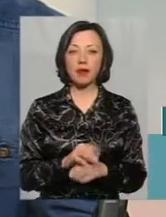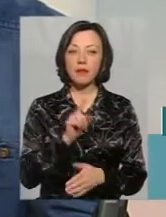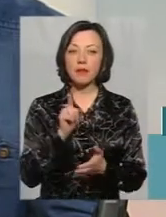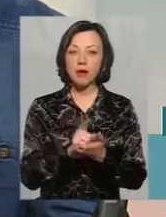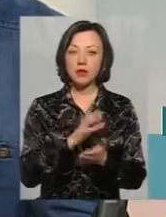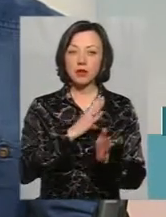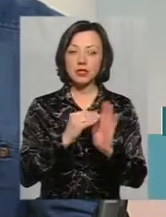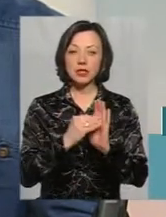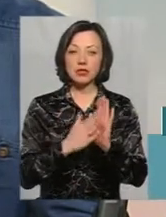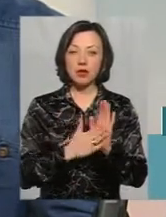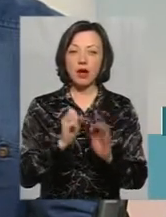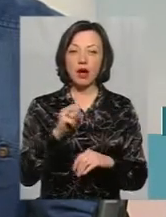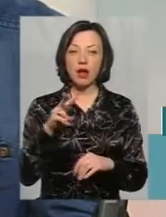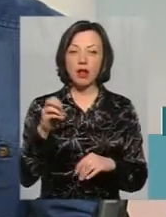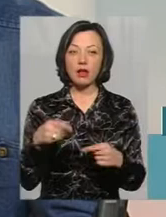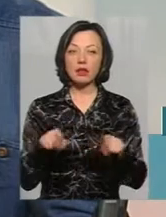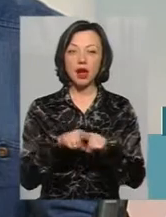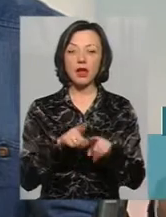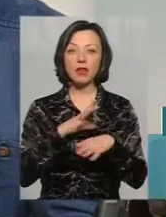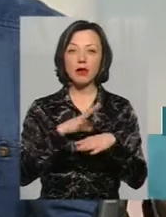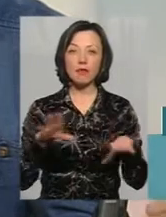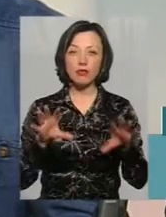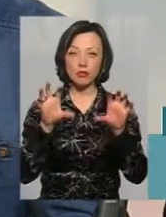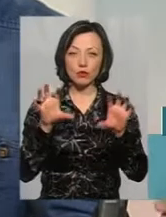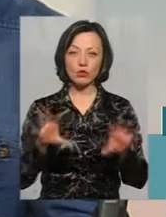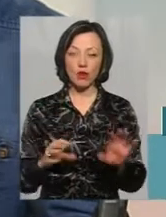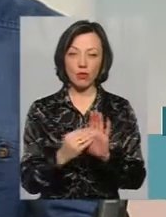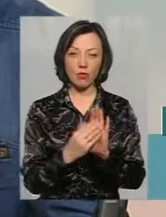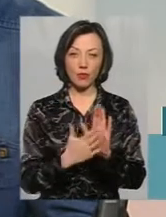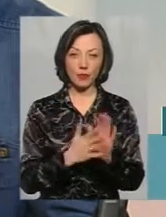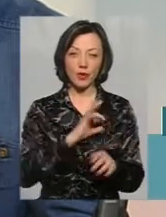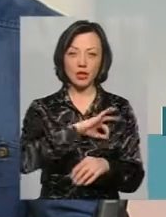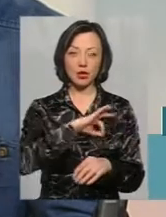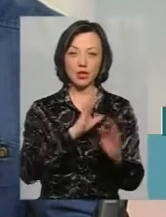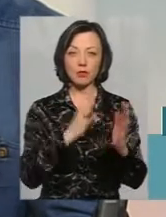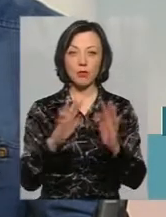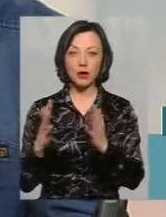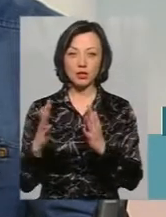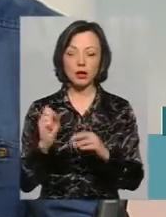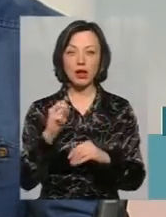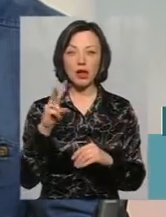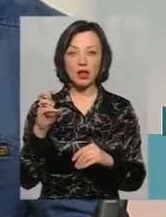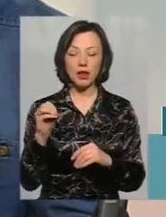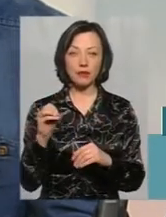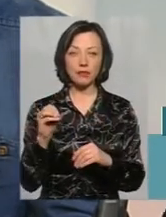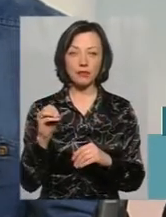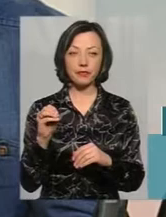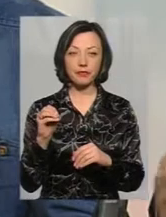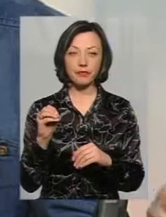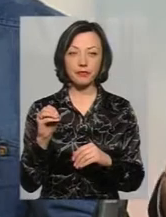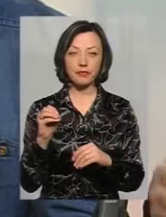зареєстрованим, але він так і не був легалізованим в якихось юридичних моментах, але його підхопили